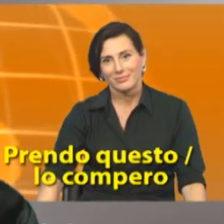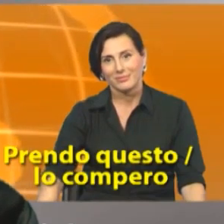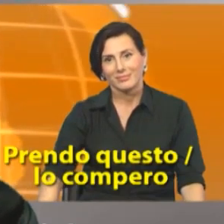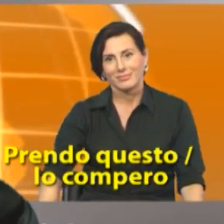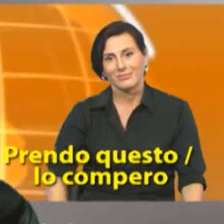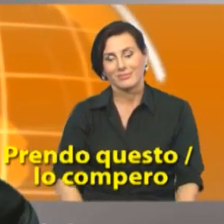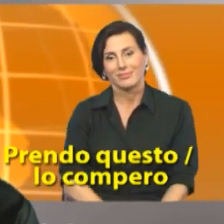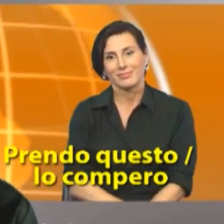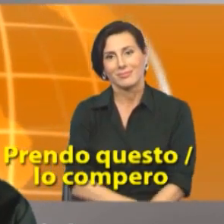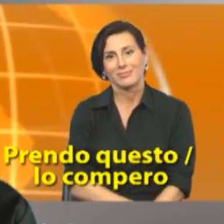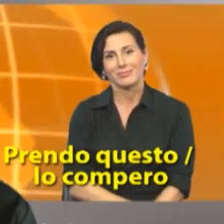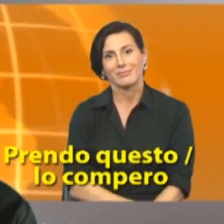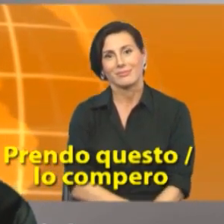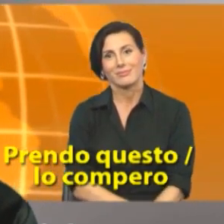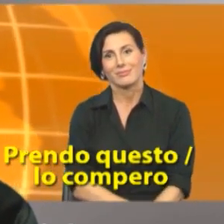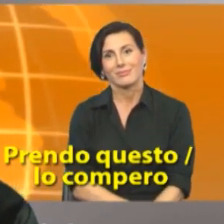I'll buy it